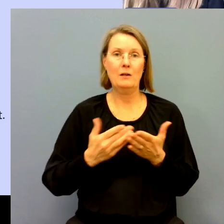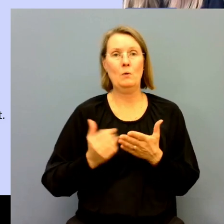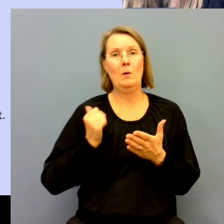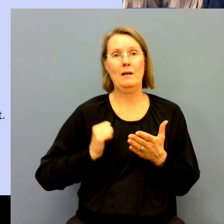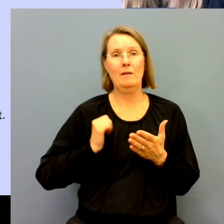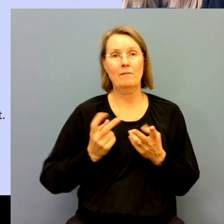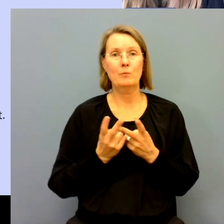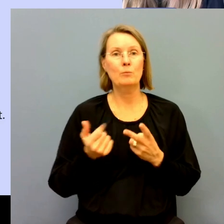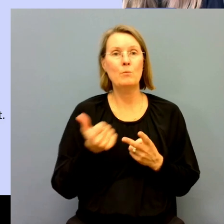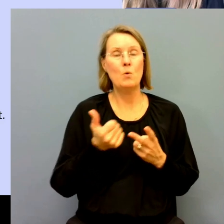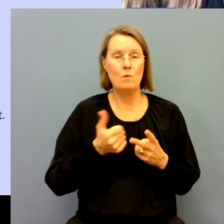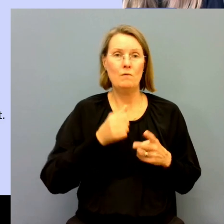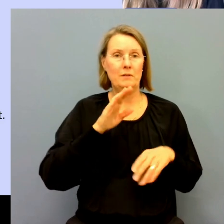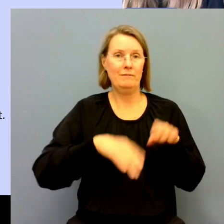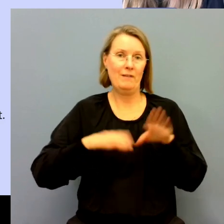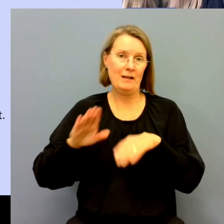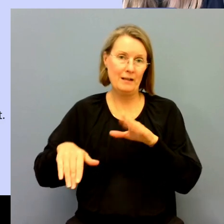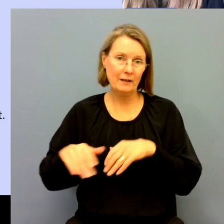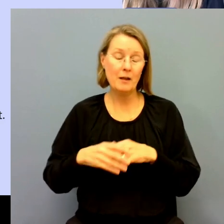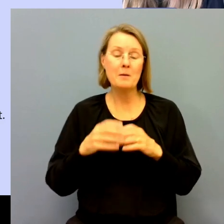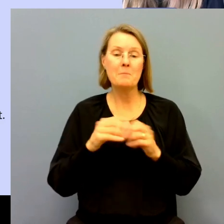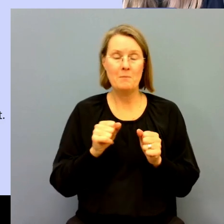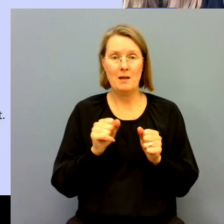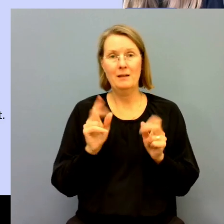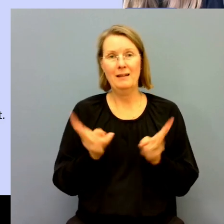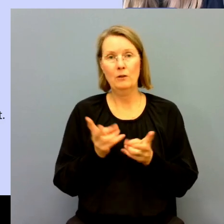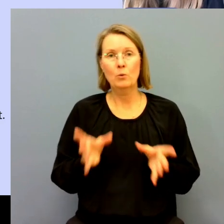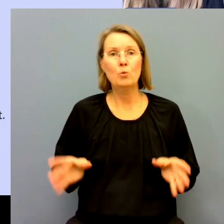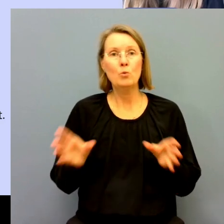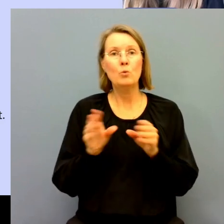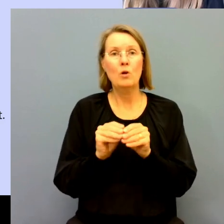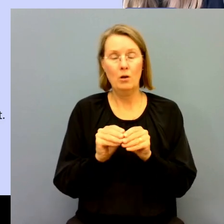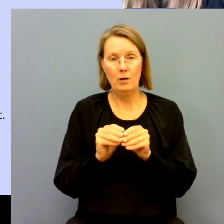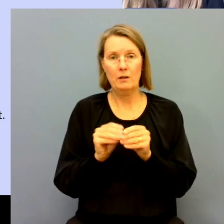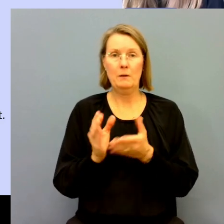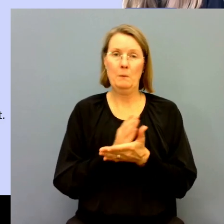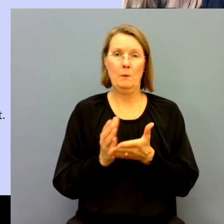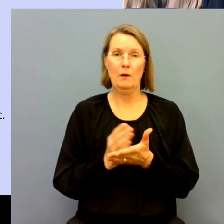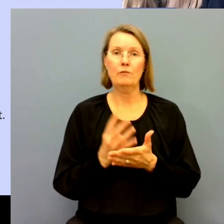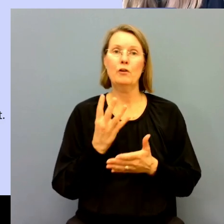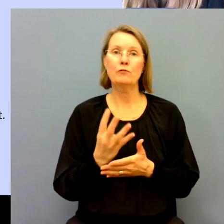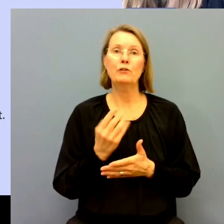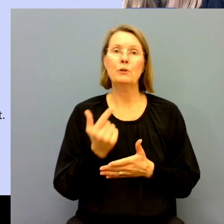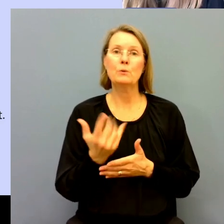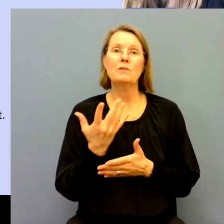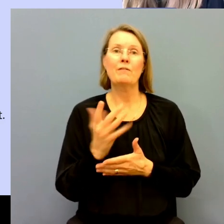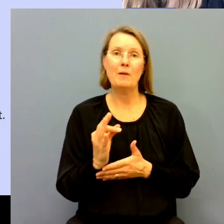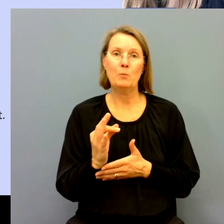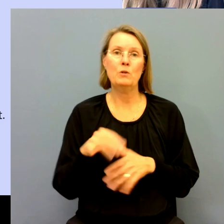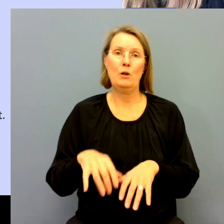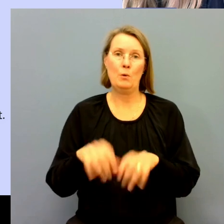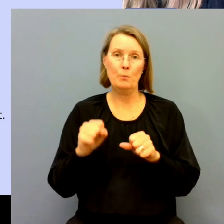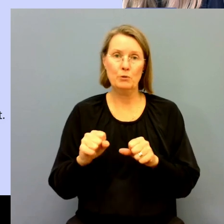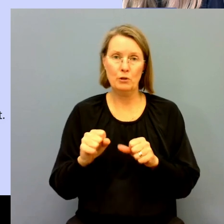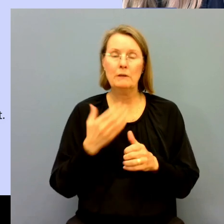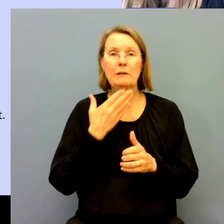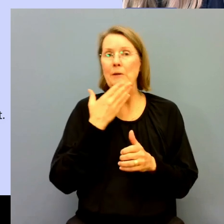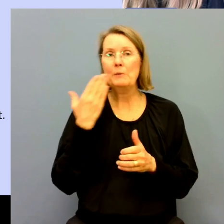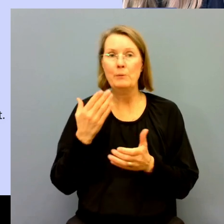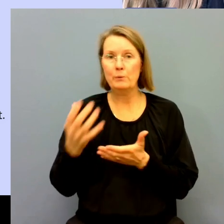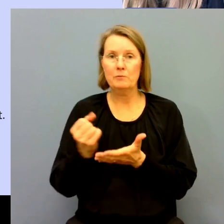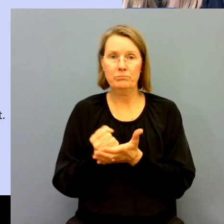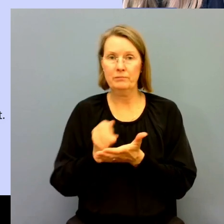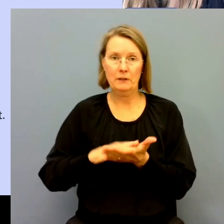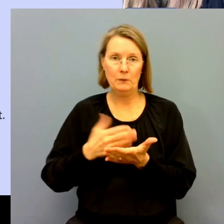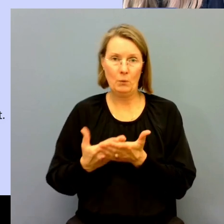varierar i olika delar av landet. Men totalt sett så var det ungefär 4 500 uppdrag som